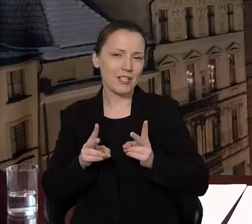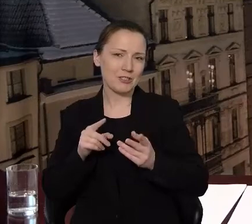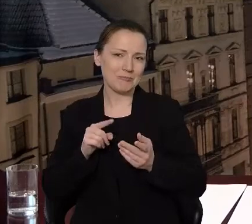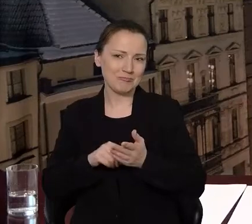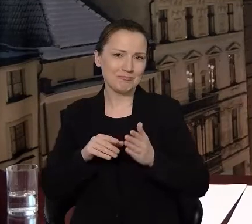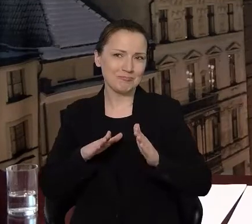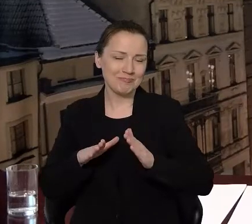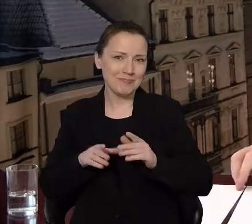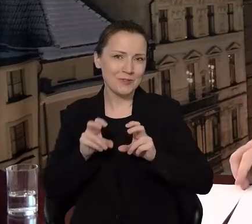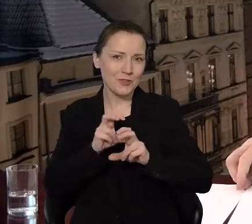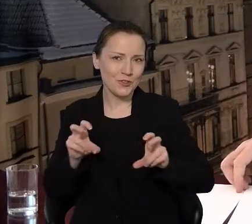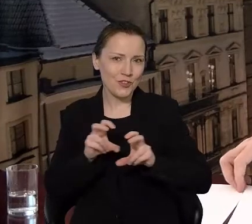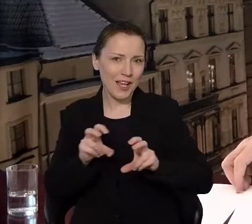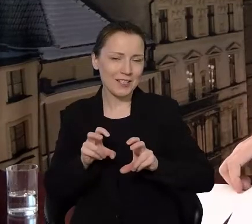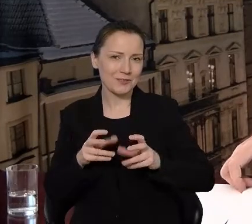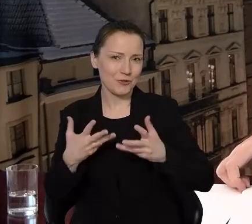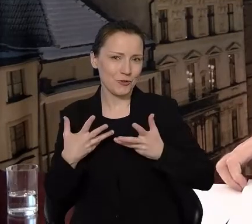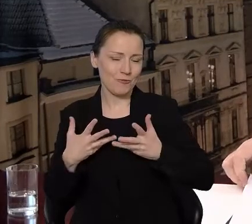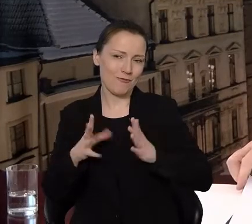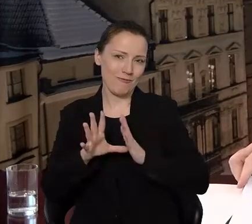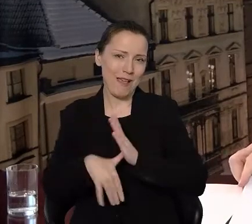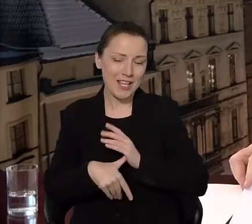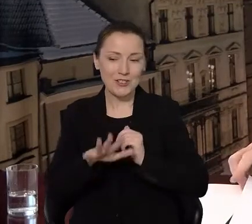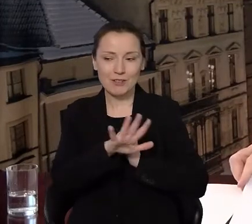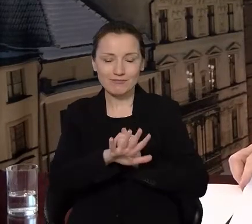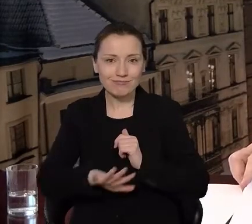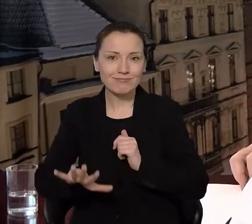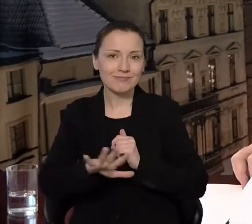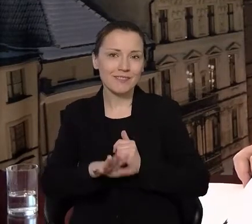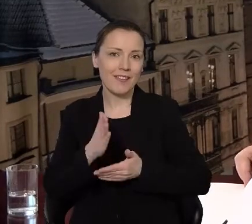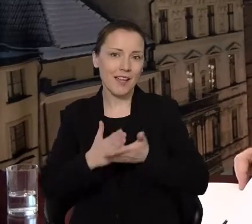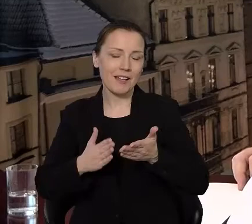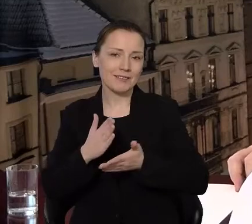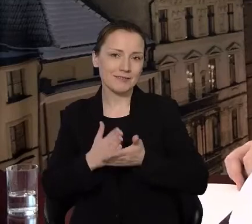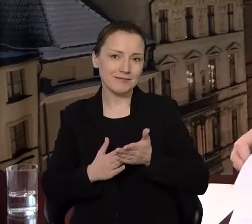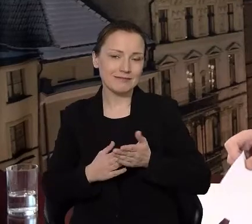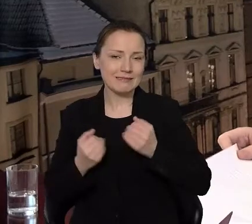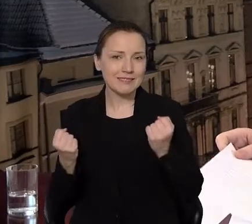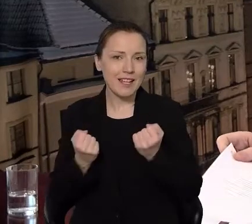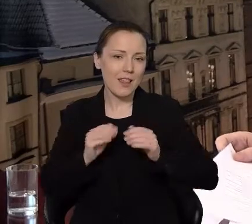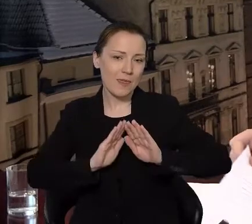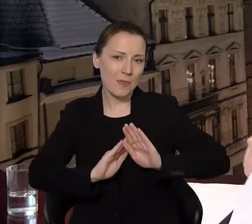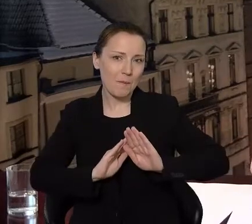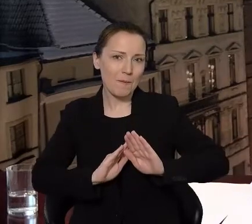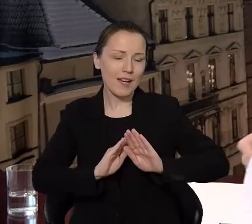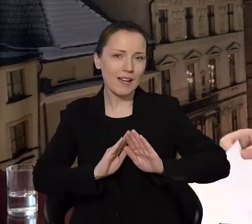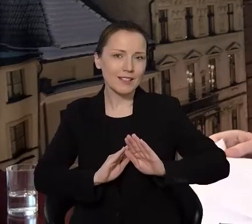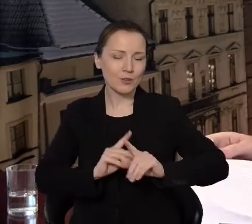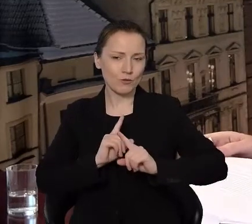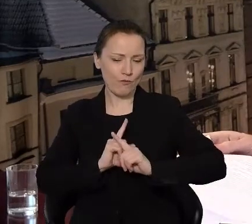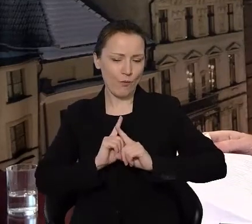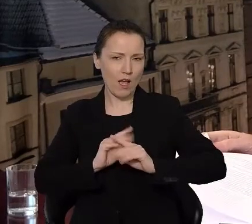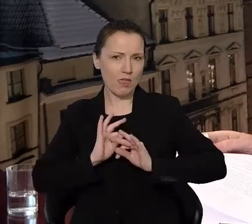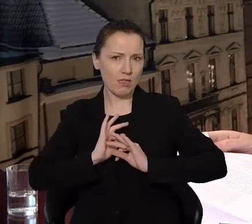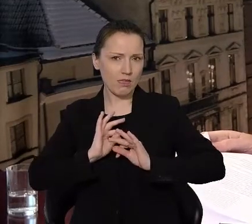życiu, miasta, w tej części starannego dbania o własne zdrowie